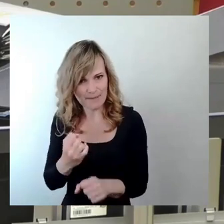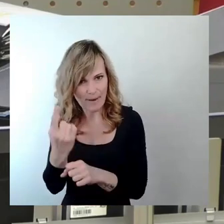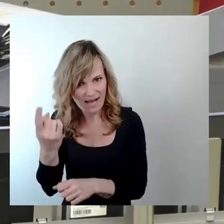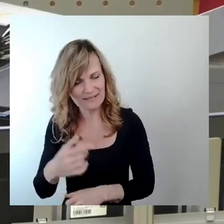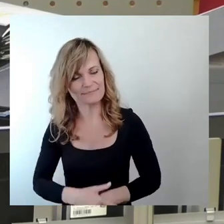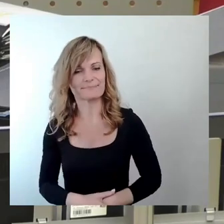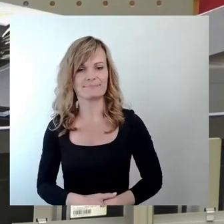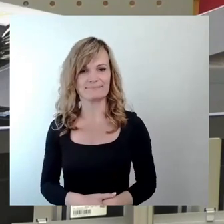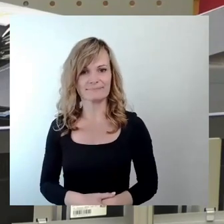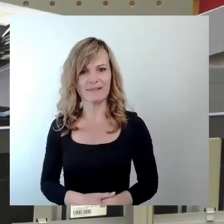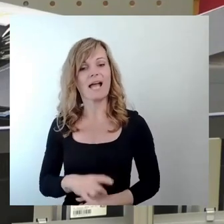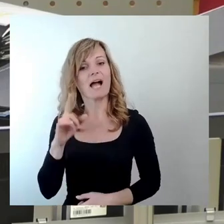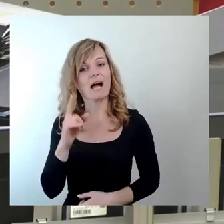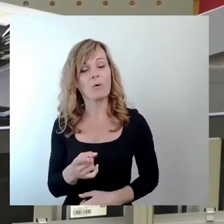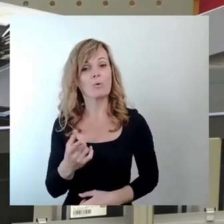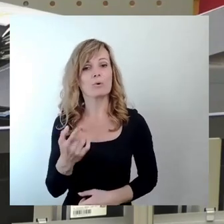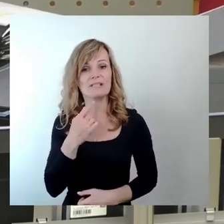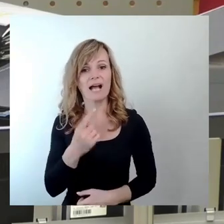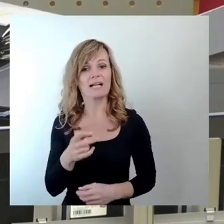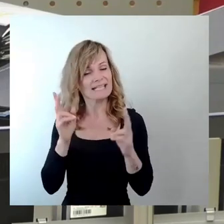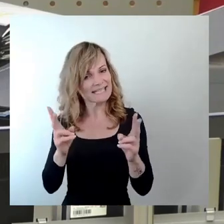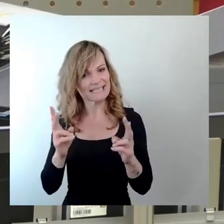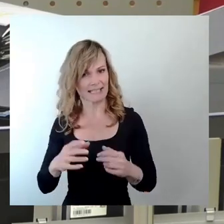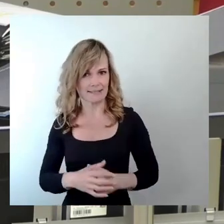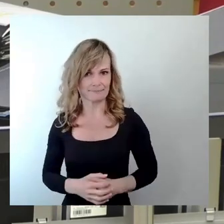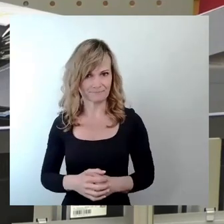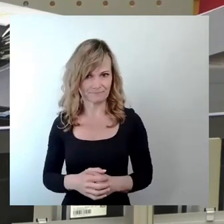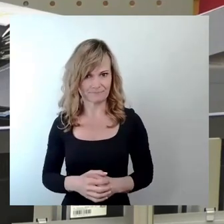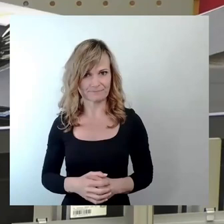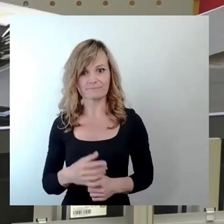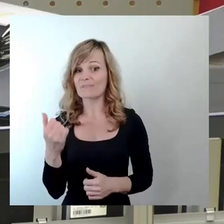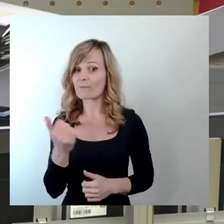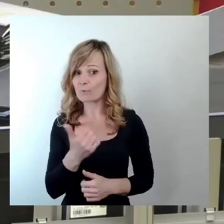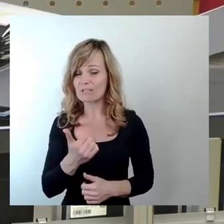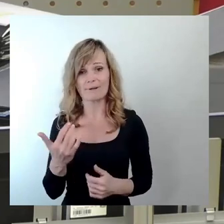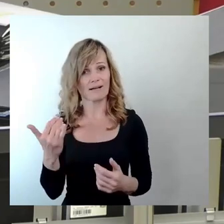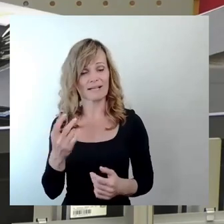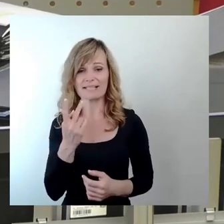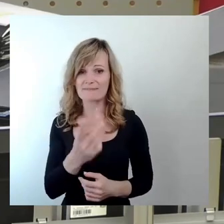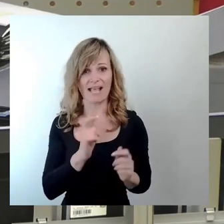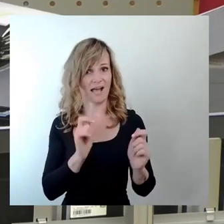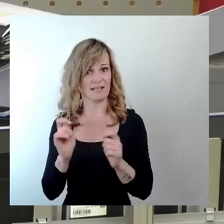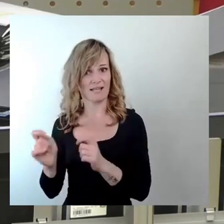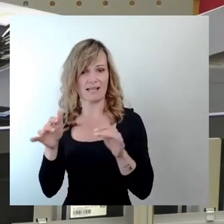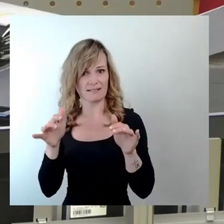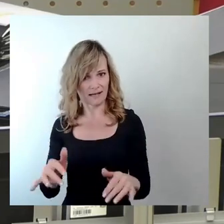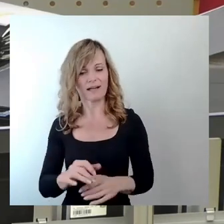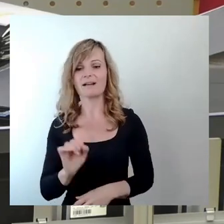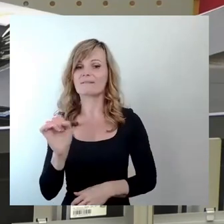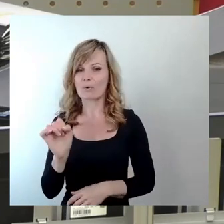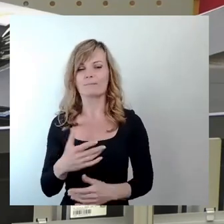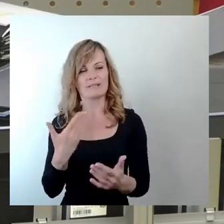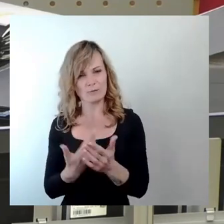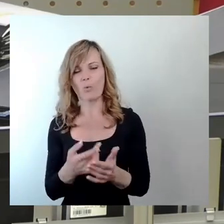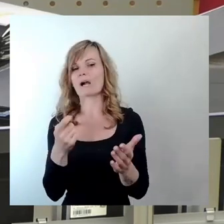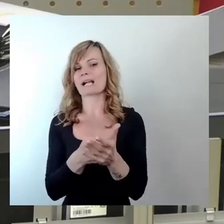Und ich finde das auch absolut richtig. Ich finde es auch wunderbar, dass wir heute hier zwei Anträge haben, weil das garantiert, nämlich, dass wenn